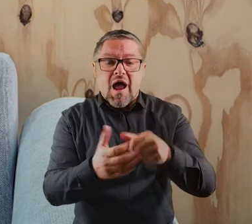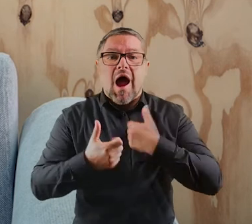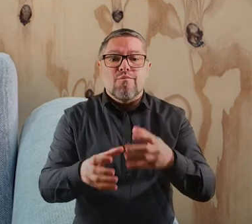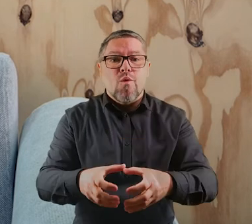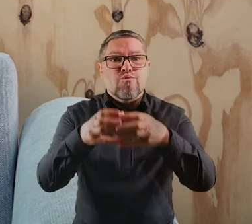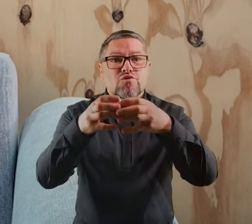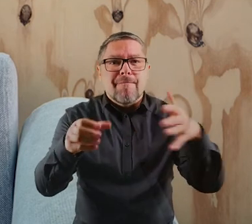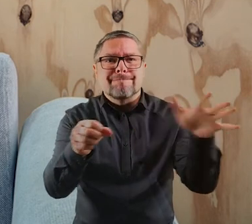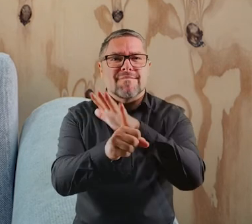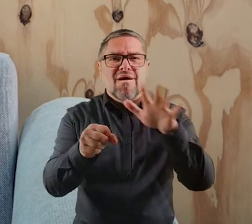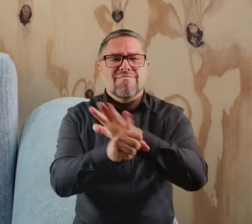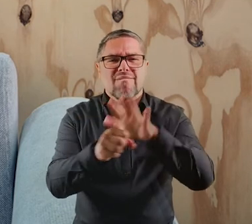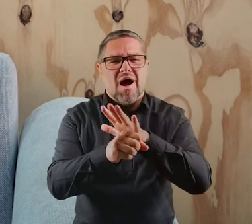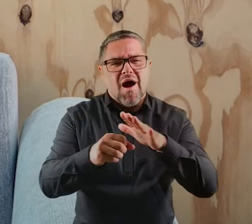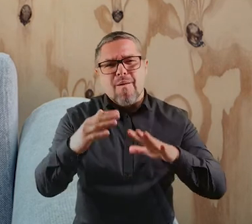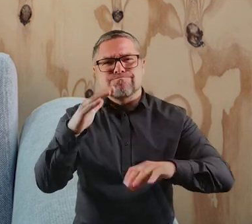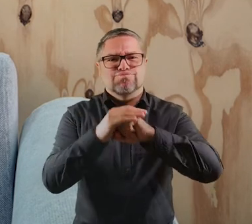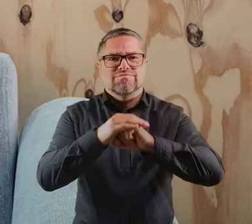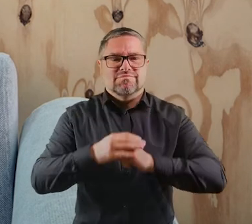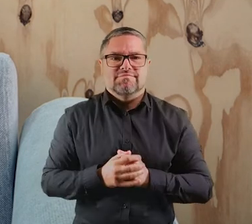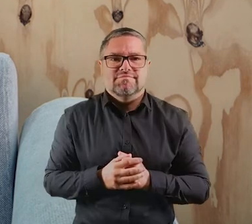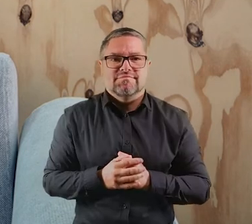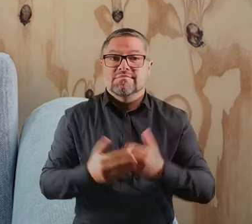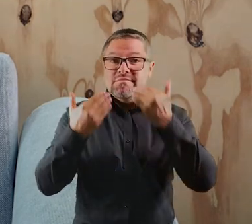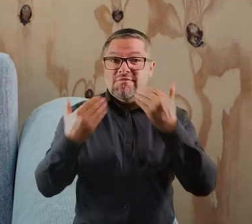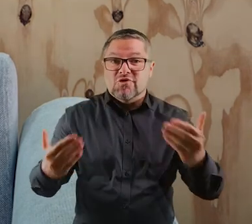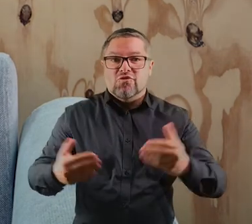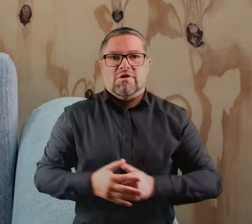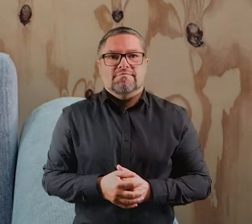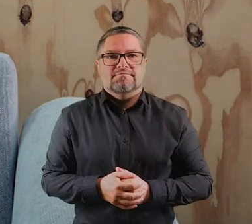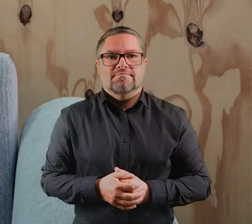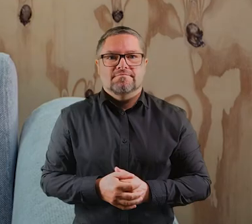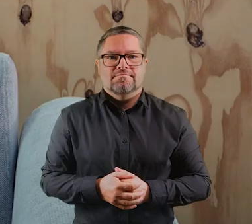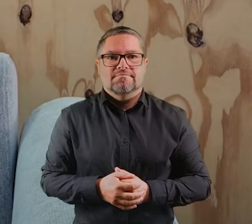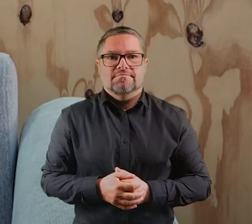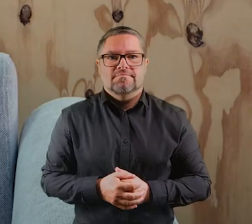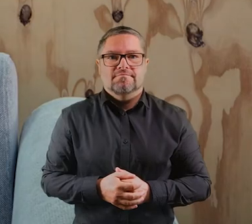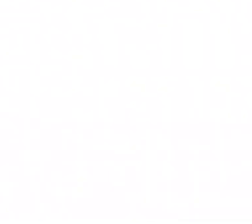i żeby puszki wypełniały się po same brzegi. Dziękuję.